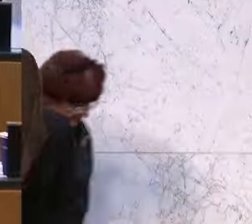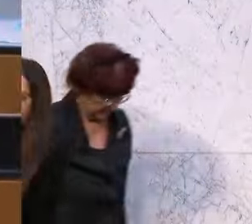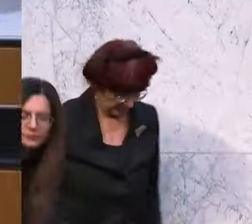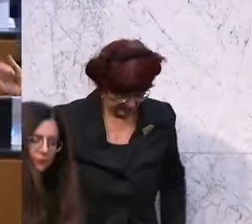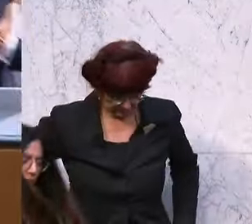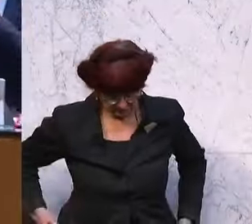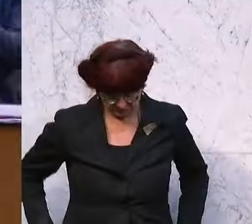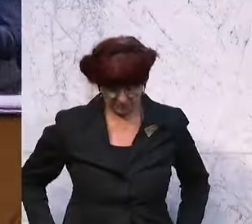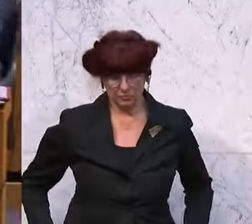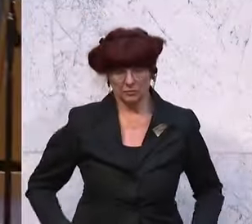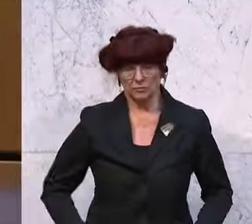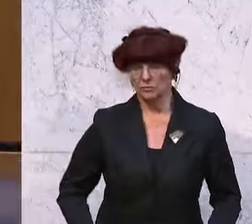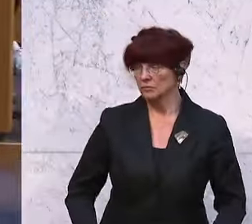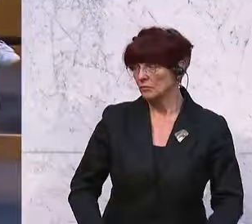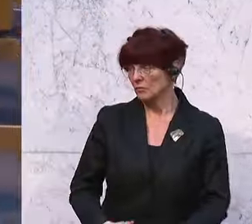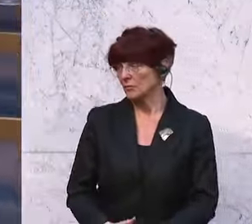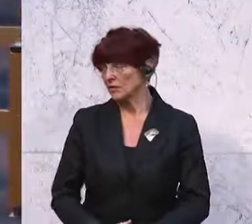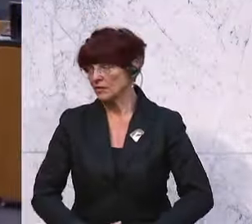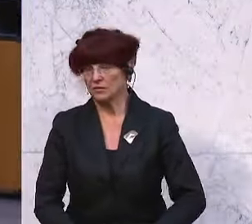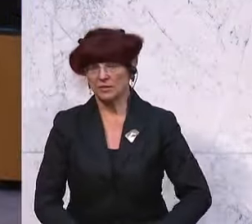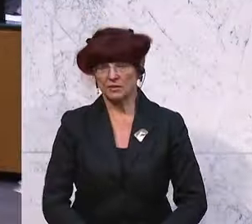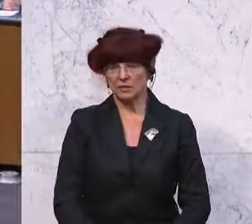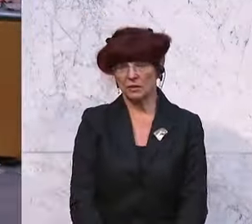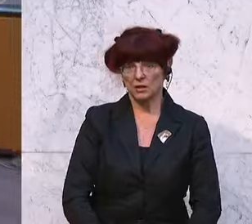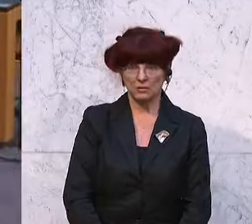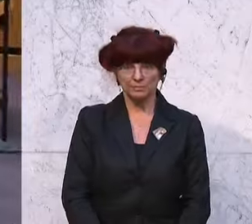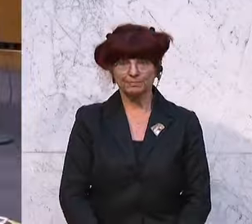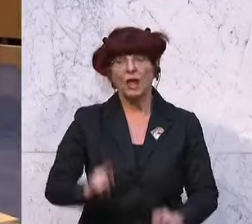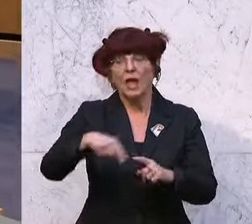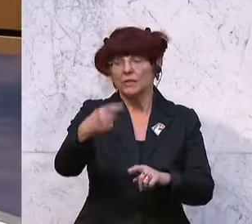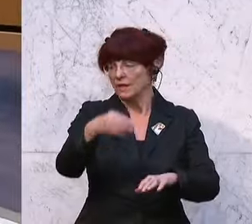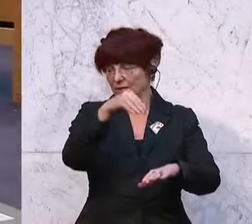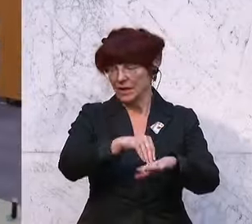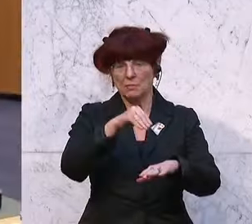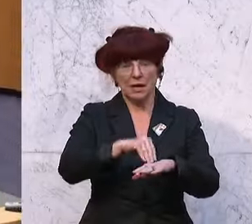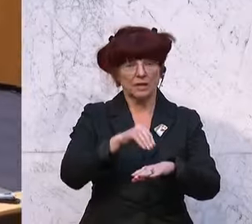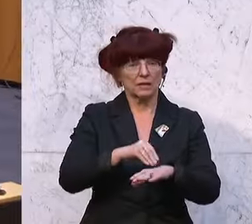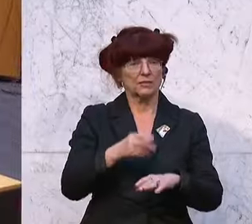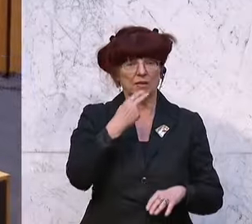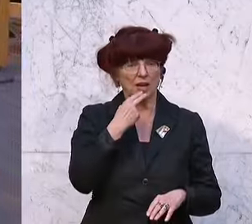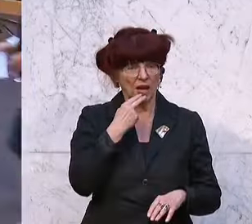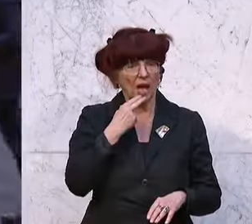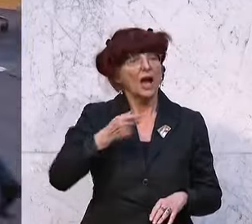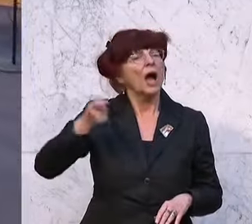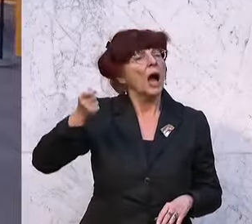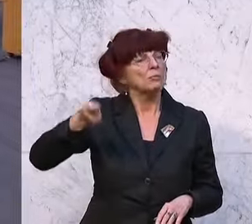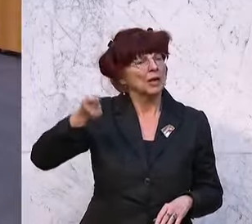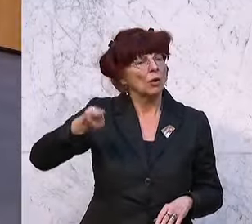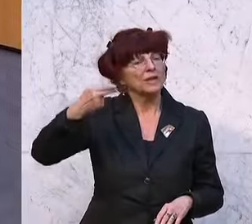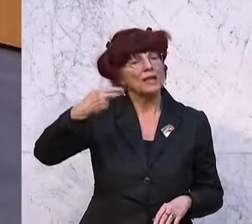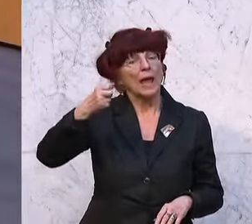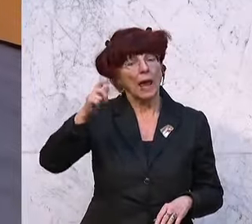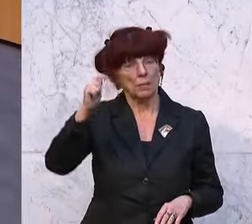Und nun kommt Herbert Kickl, er hat sich gerade auf die Rednerliste setzen lassen. Bisher hat er noch nicht das Wort ergriffen heute.